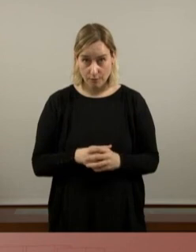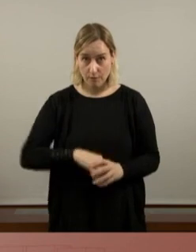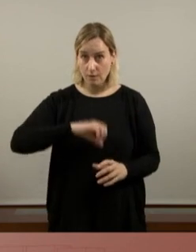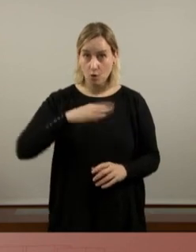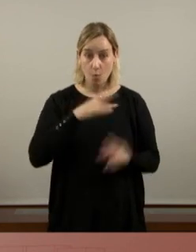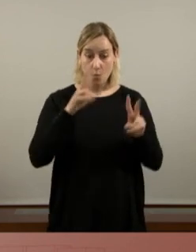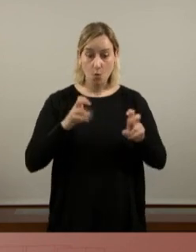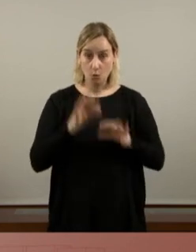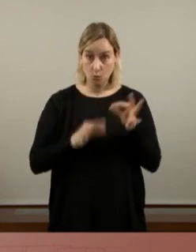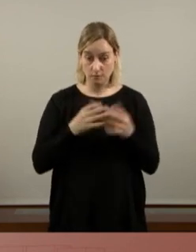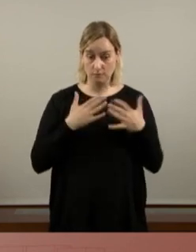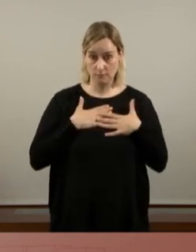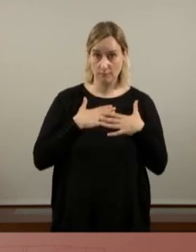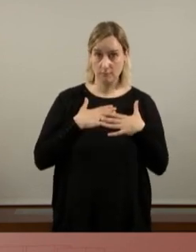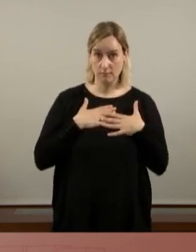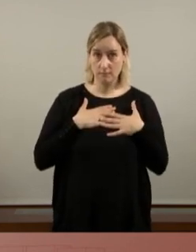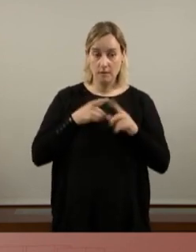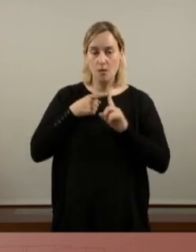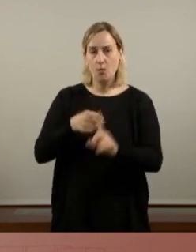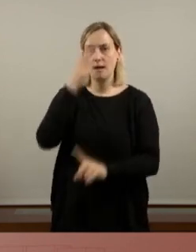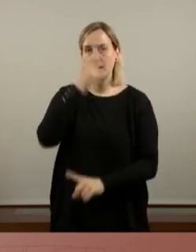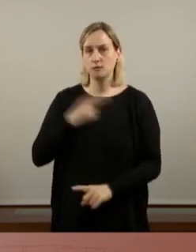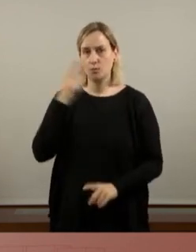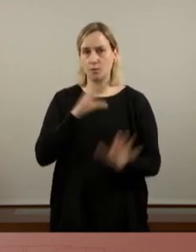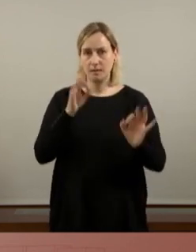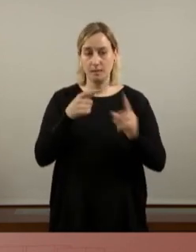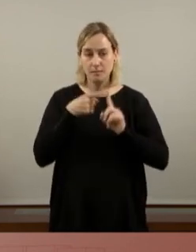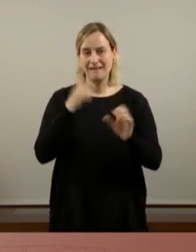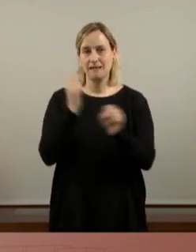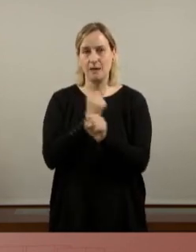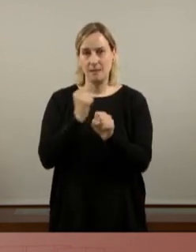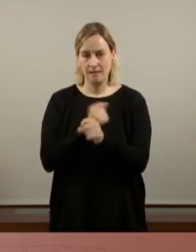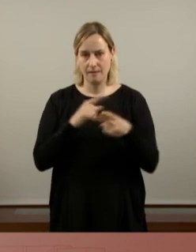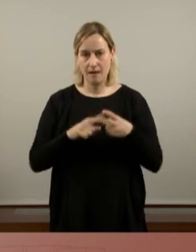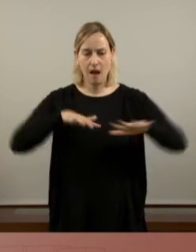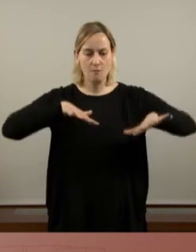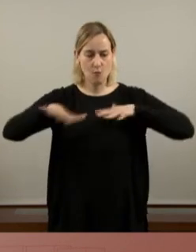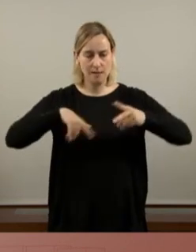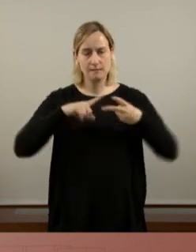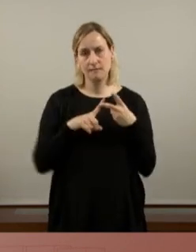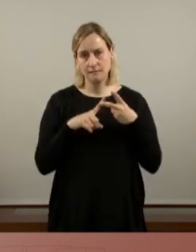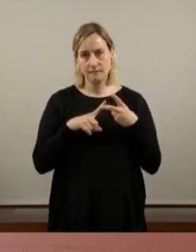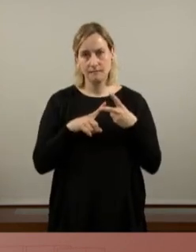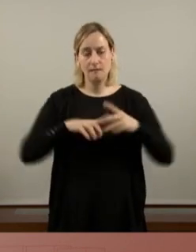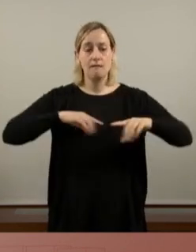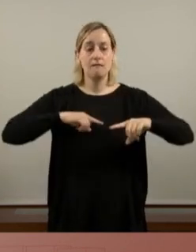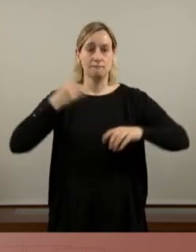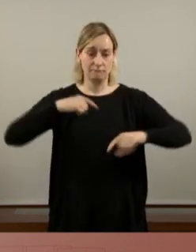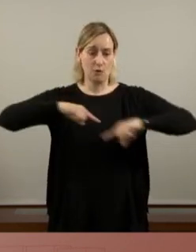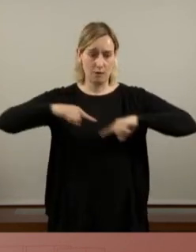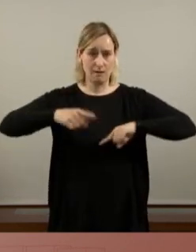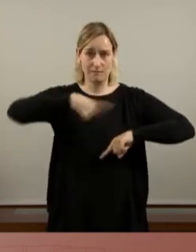per guanyar avui ens comprometem a treballar a mobilitzar i a organitzar-nos